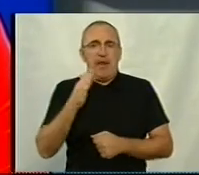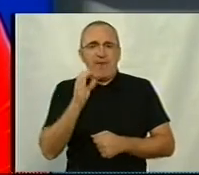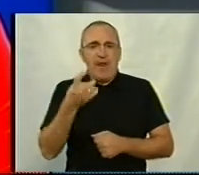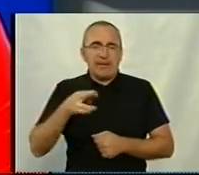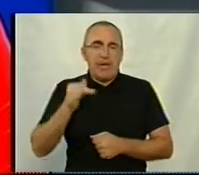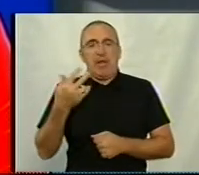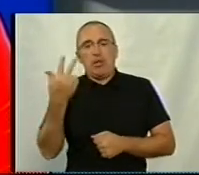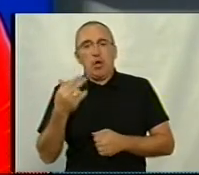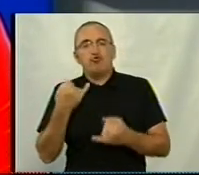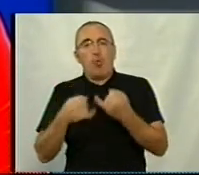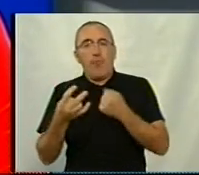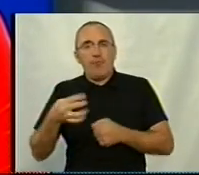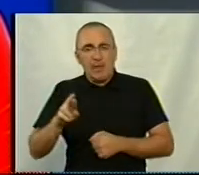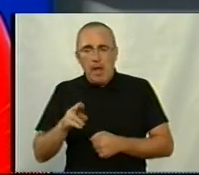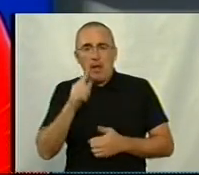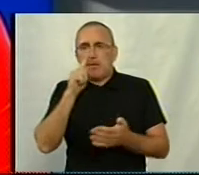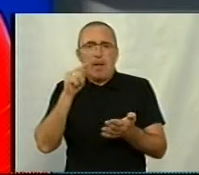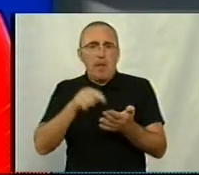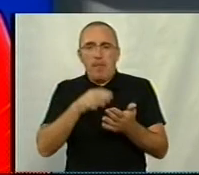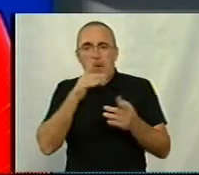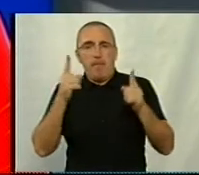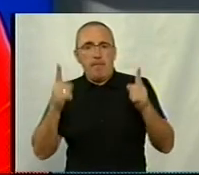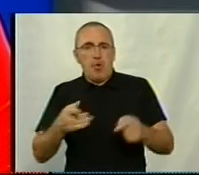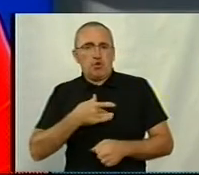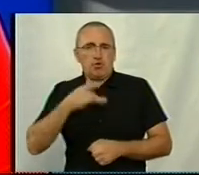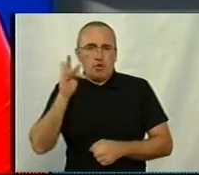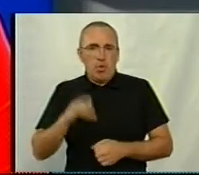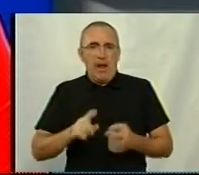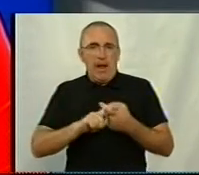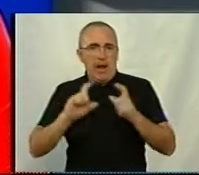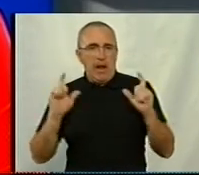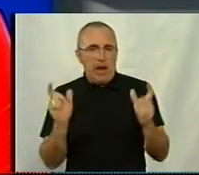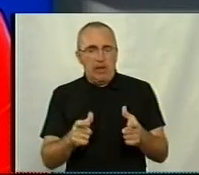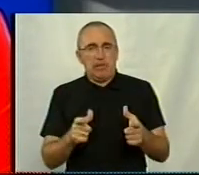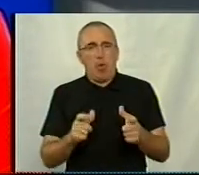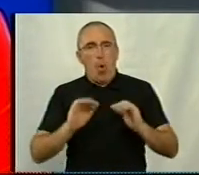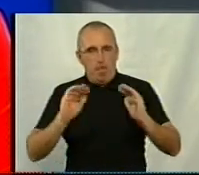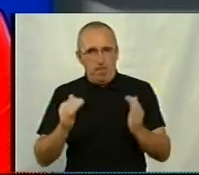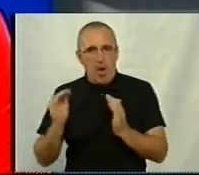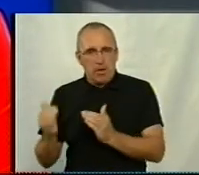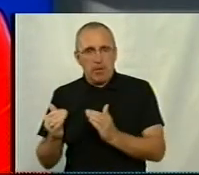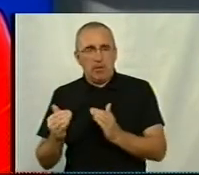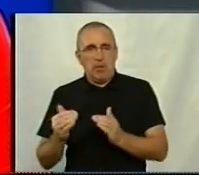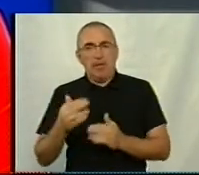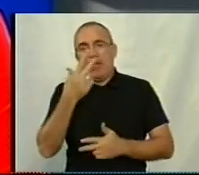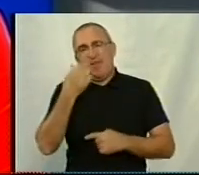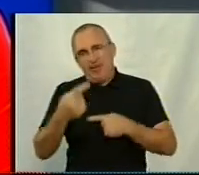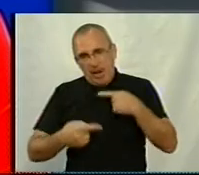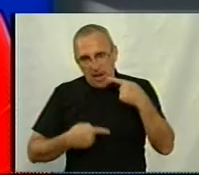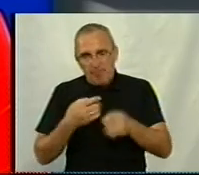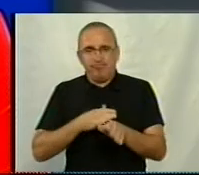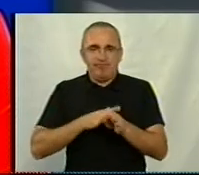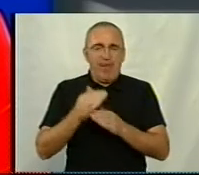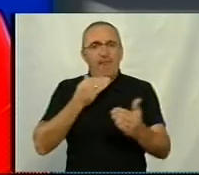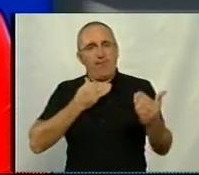3 жовтня. Тому ці дати не попали не в період таких жорстких карантинних обмежень. Ми традиційно проводимо